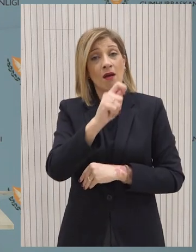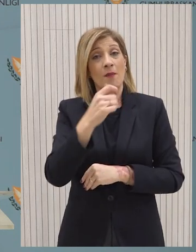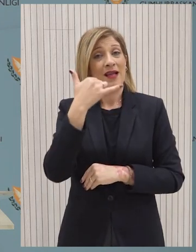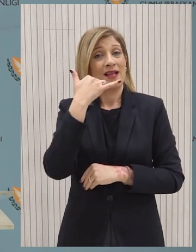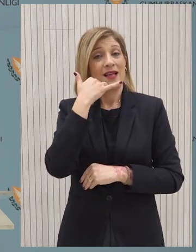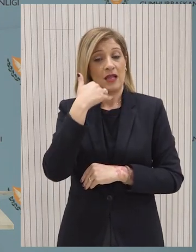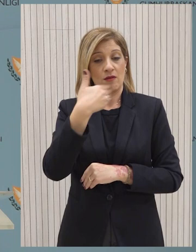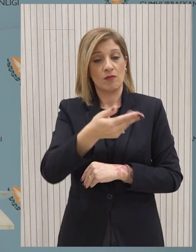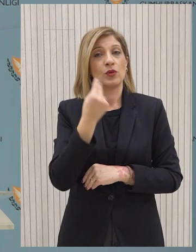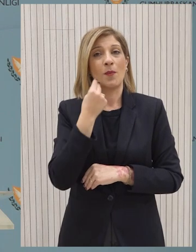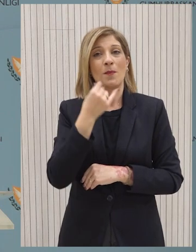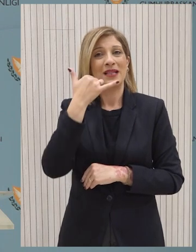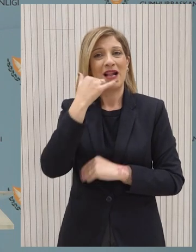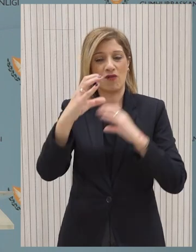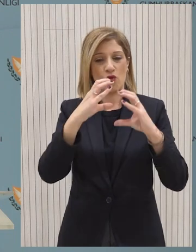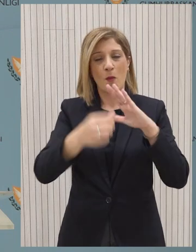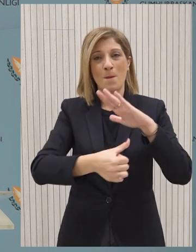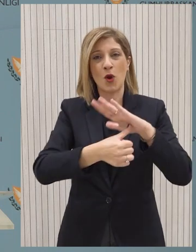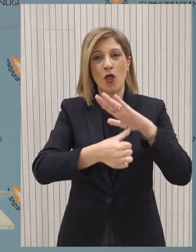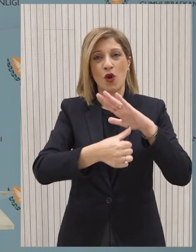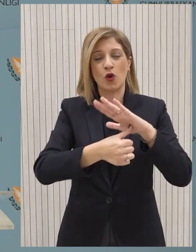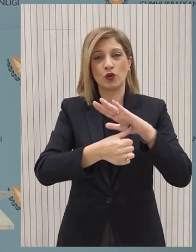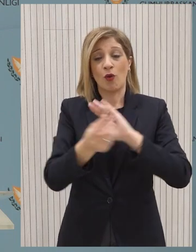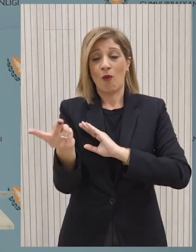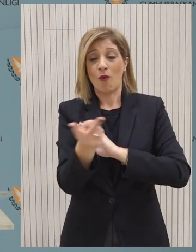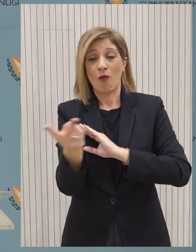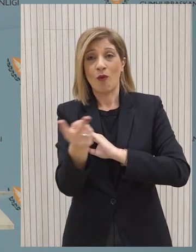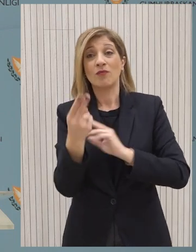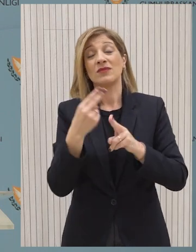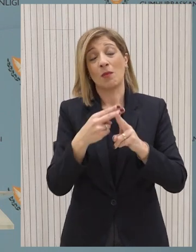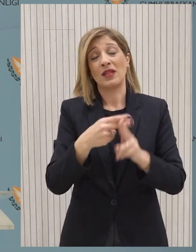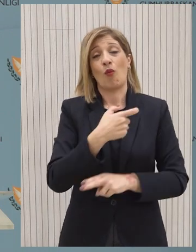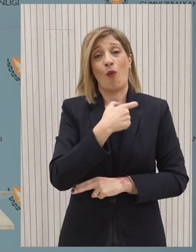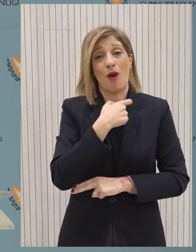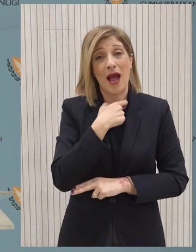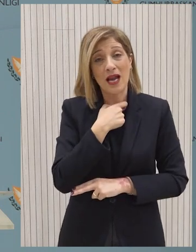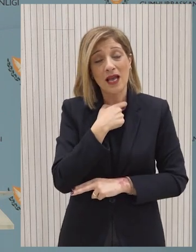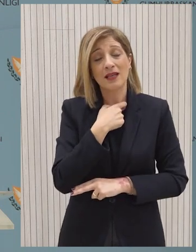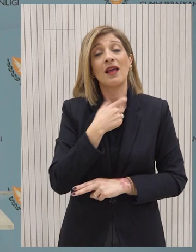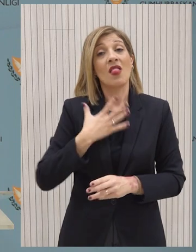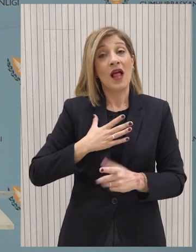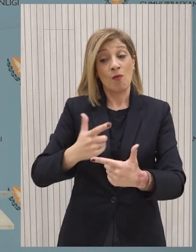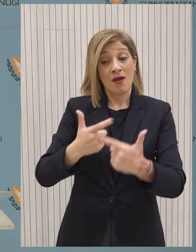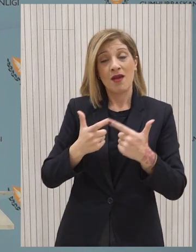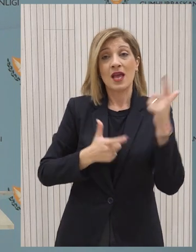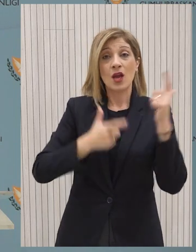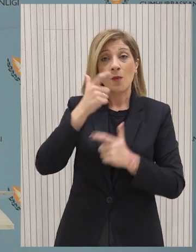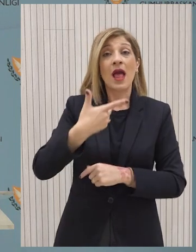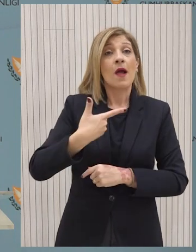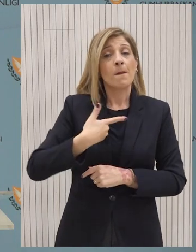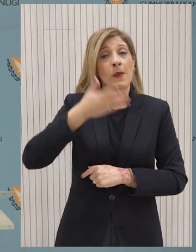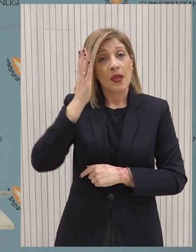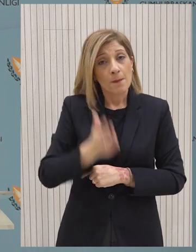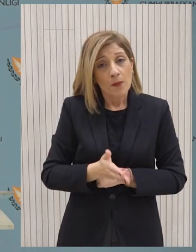τηλεφωνική επικοινωνία που θα έχει ο Πρόεδρος της Δημοκρατίας των Διεθνών Οργανισμών είναι επιτακτική και θα πρέπει να διασφαλιστεί. Εμείς θα διασφαλίσουμε